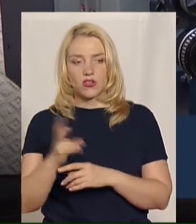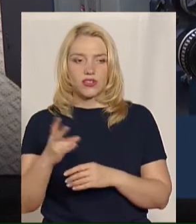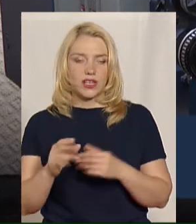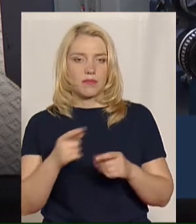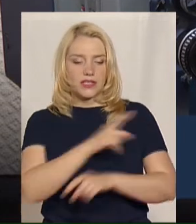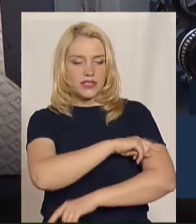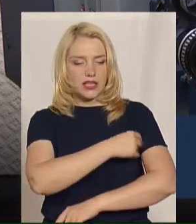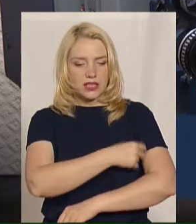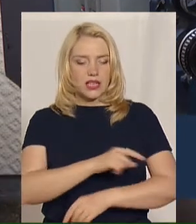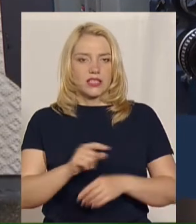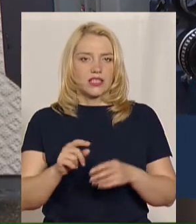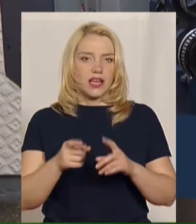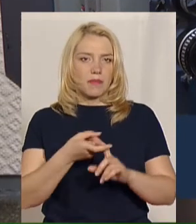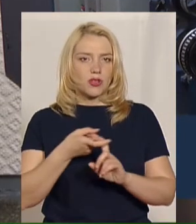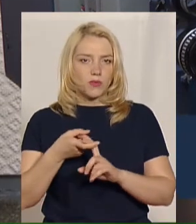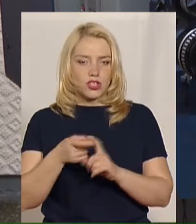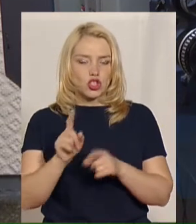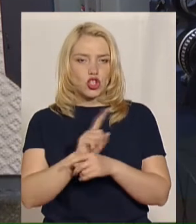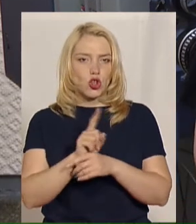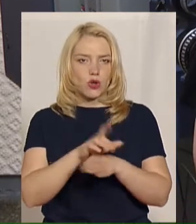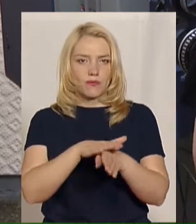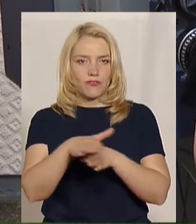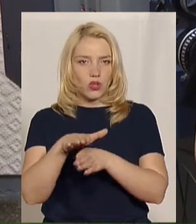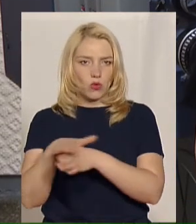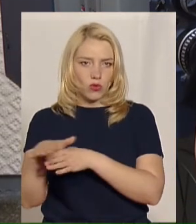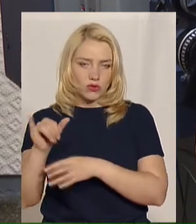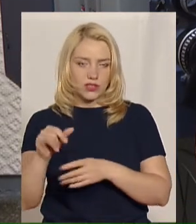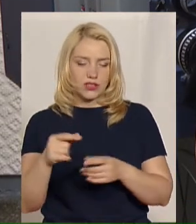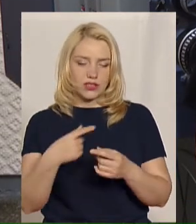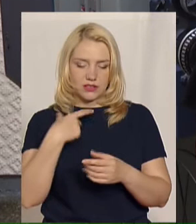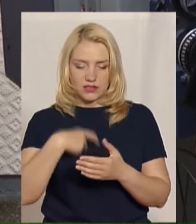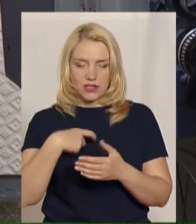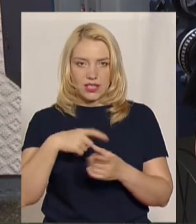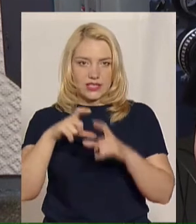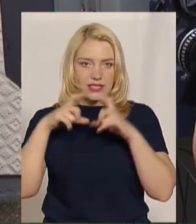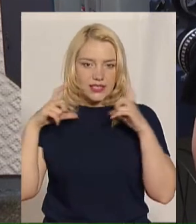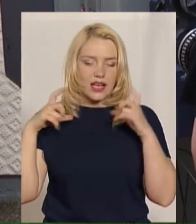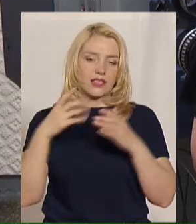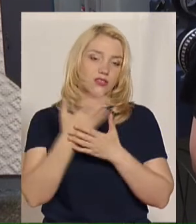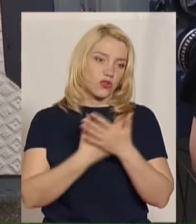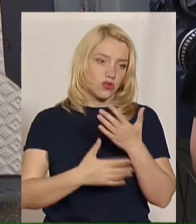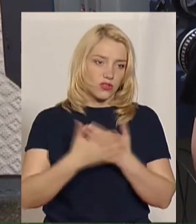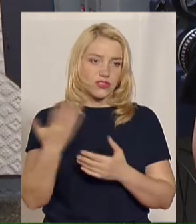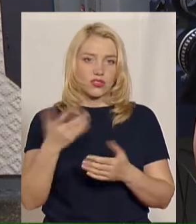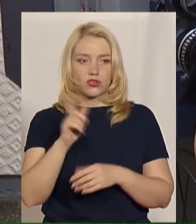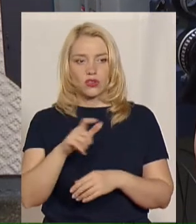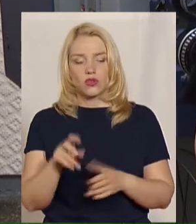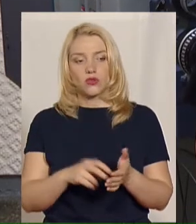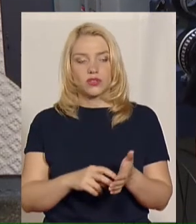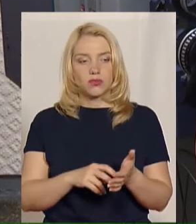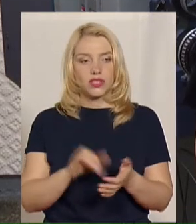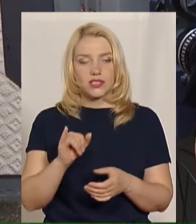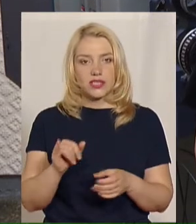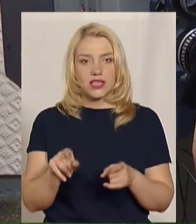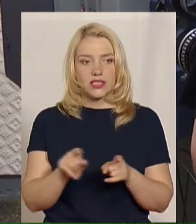-епідеміологічних умов, індивідуальний захист, маски, можна рукавички, якщо дуже бояться люди, і,